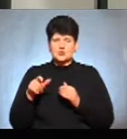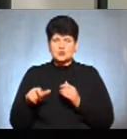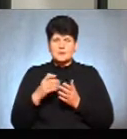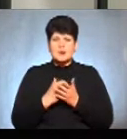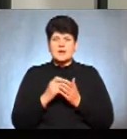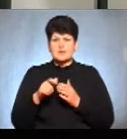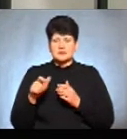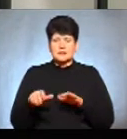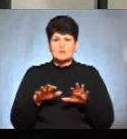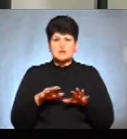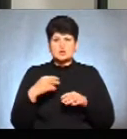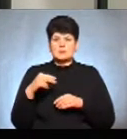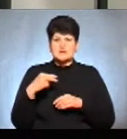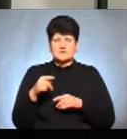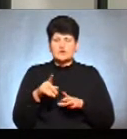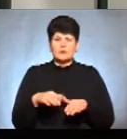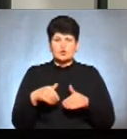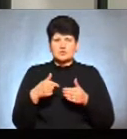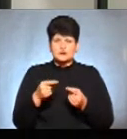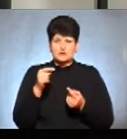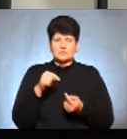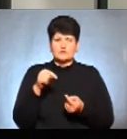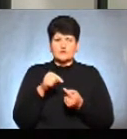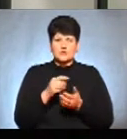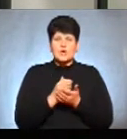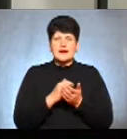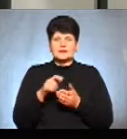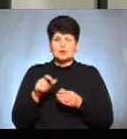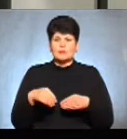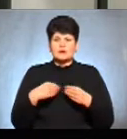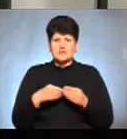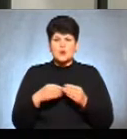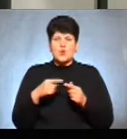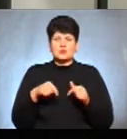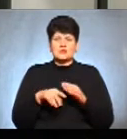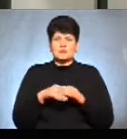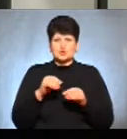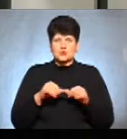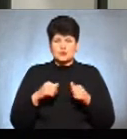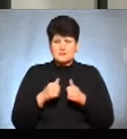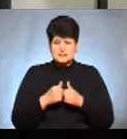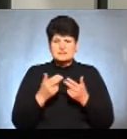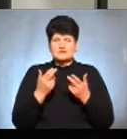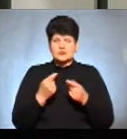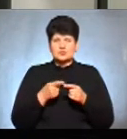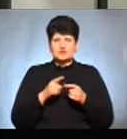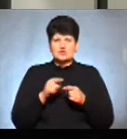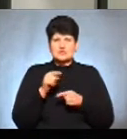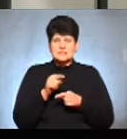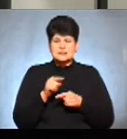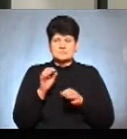на посаду президента, вони подають, відповідно, кандидатури, тобто, подання до окружних виборчих комісій. Звичайно, що ці квоти також